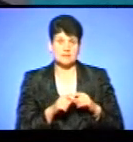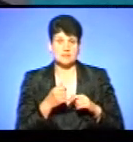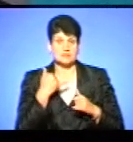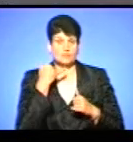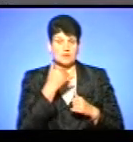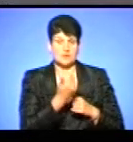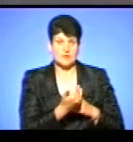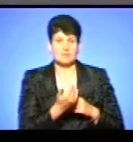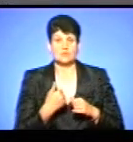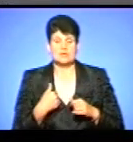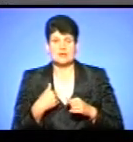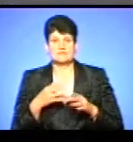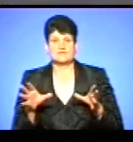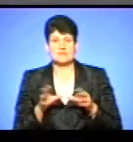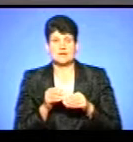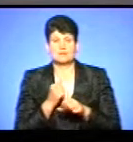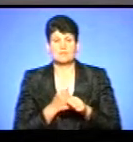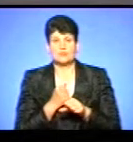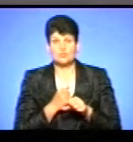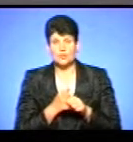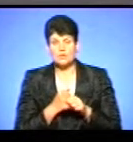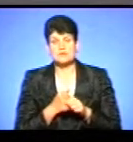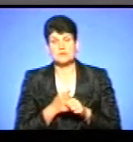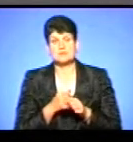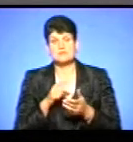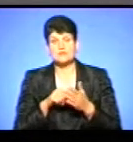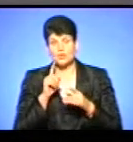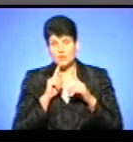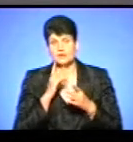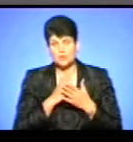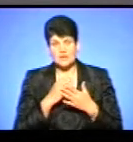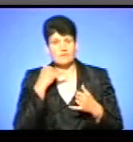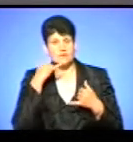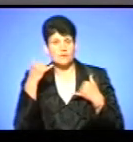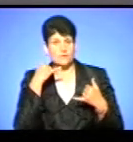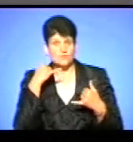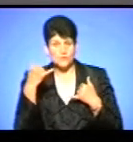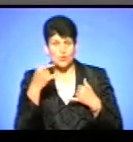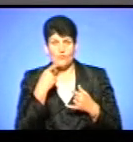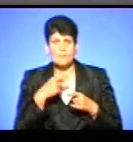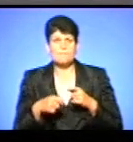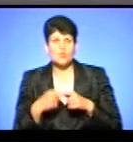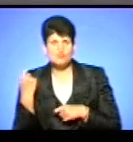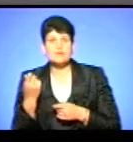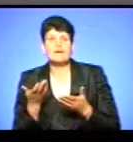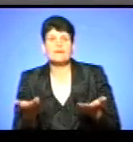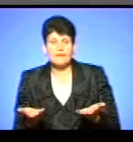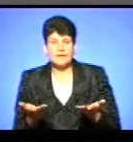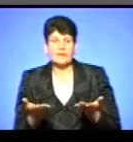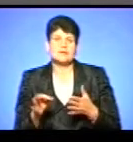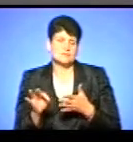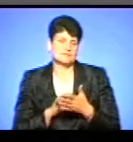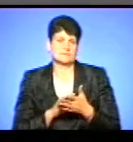взаємодія із Тернопільською міською радою, муніципальною поліцією є. В телефонному режимі говоримо, яке порушення, і реагуємо,